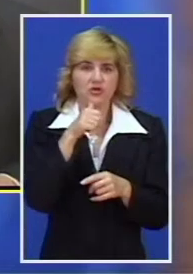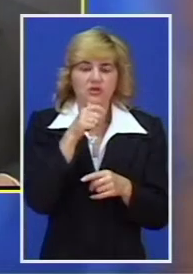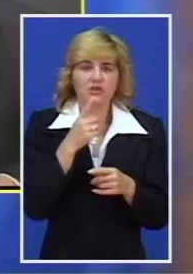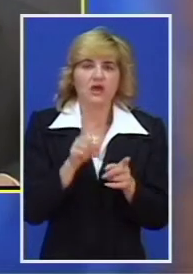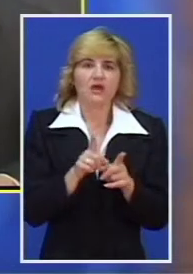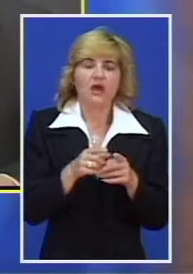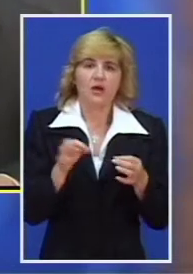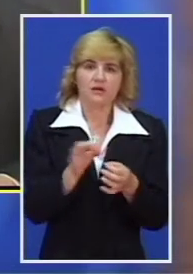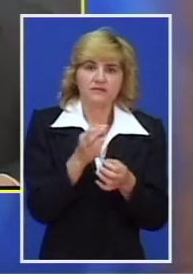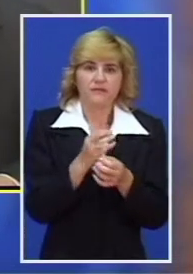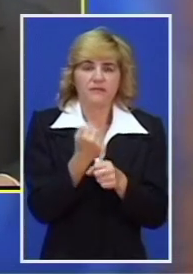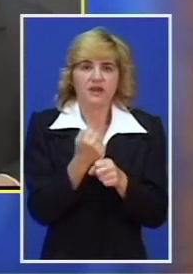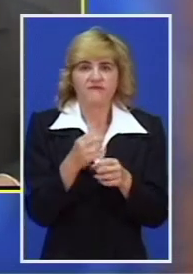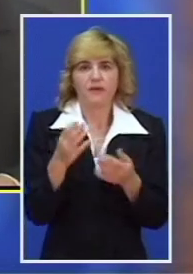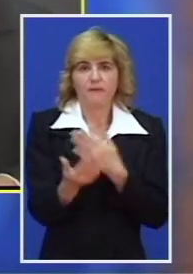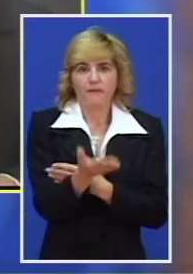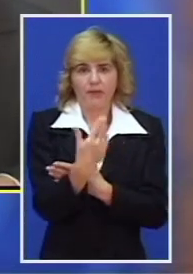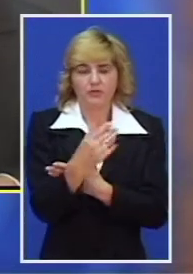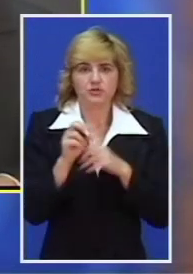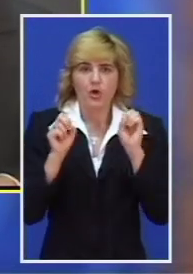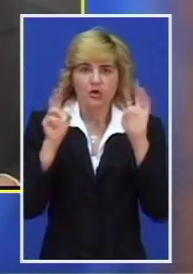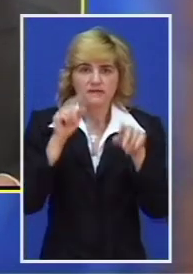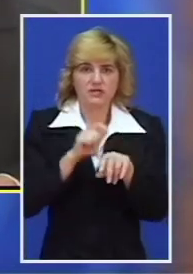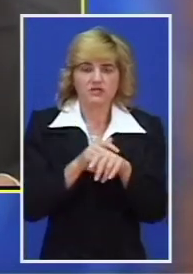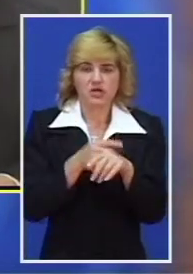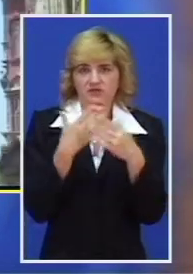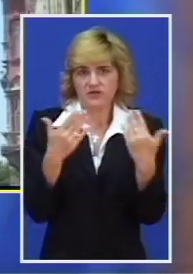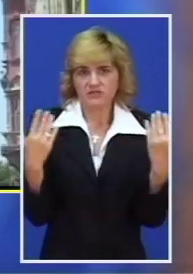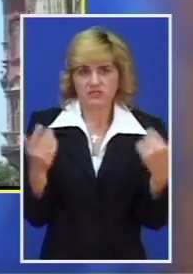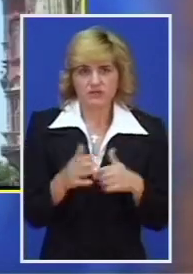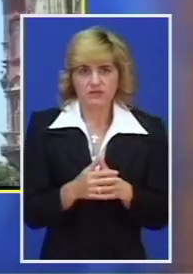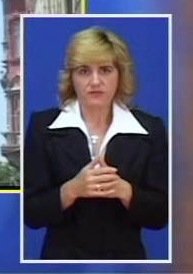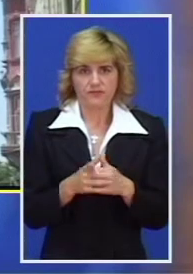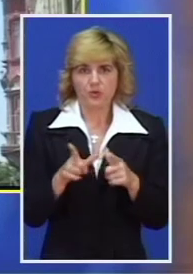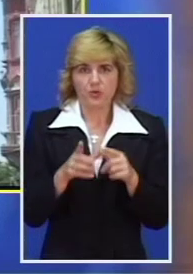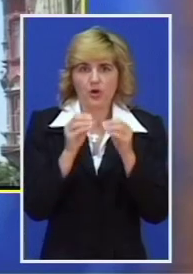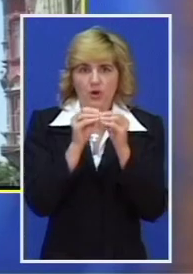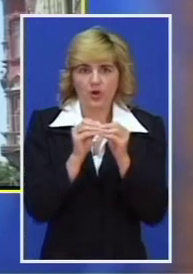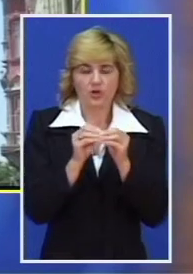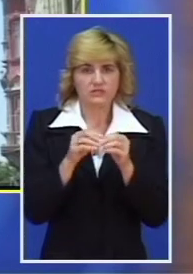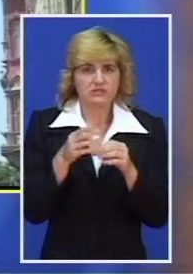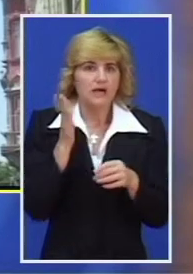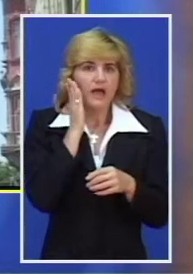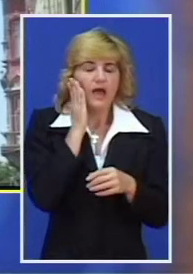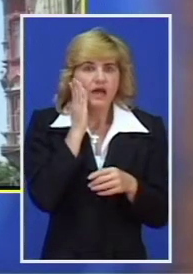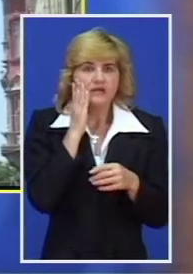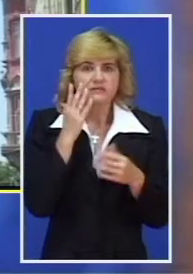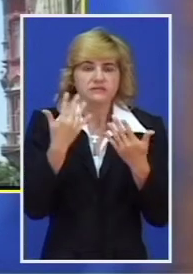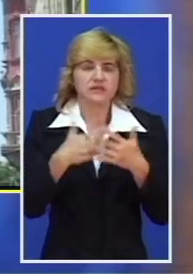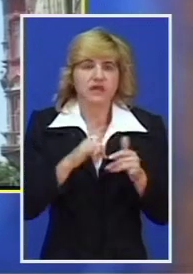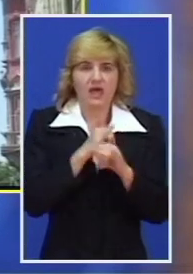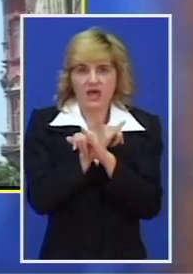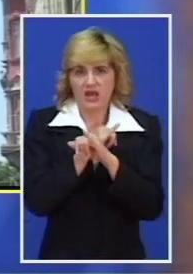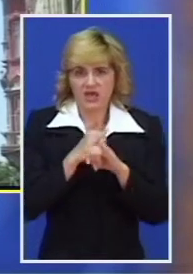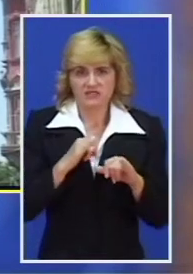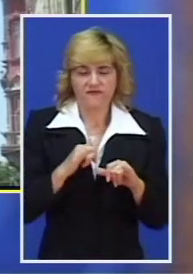papuča. Otvaranje izložbe je u 18 časova. U organizaciji Kanadske agencije za međunarodni razvoj